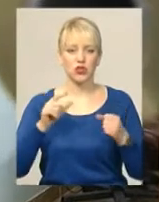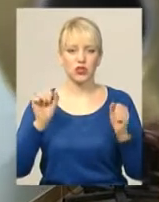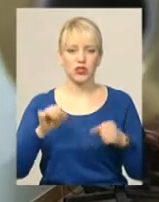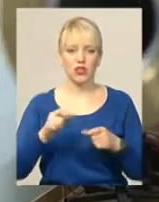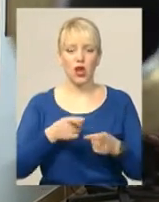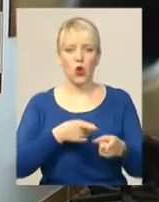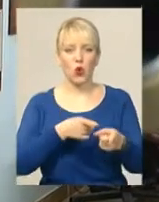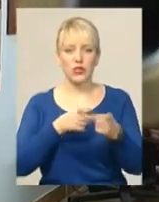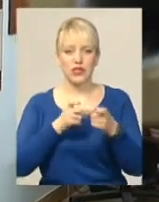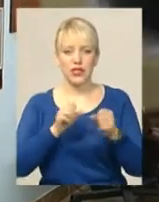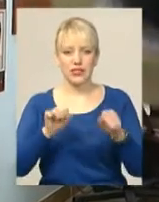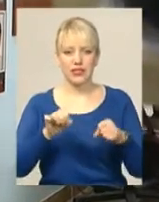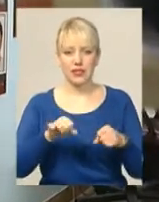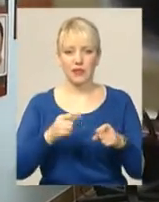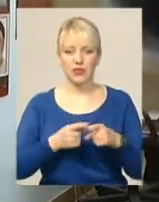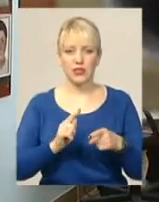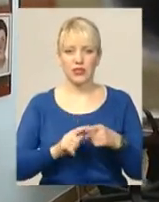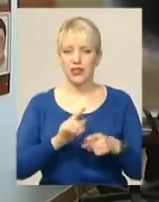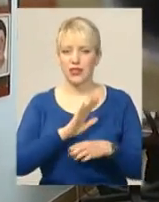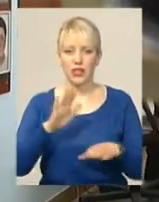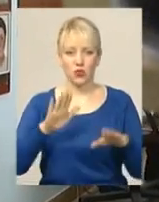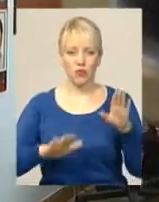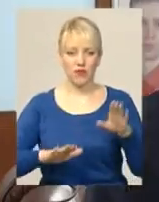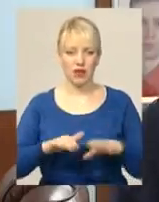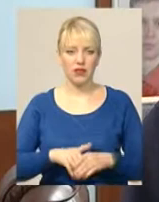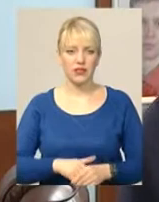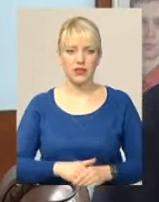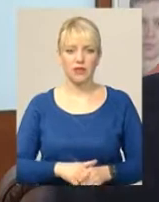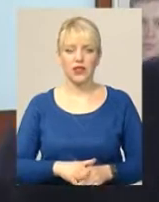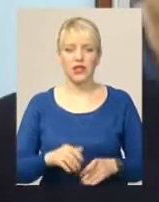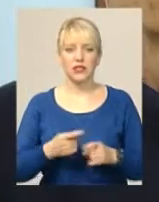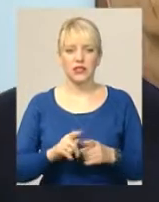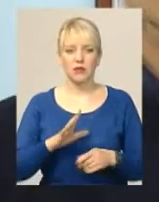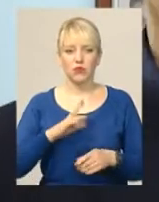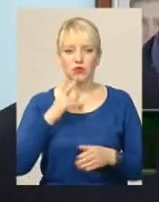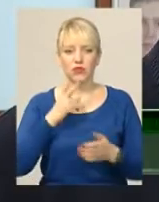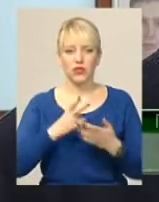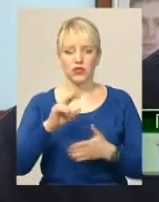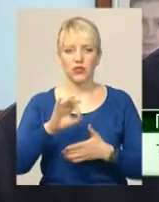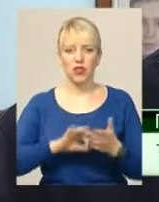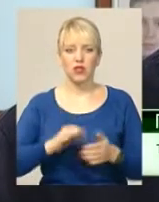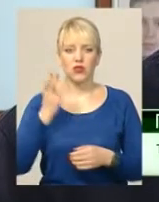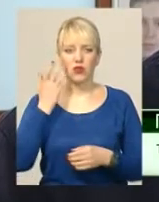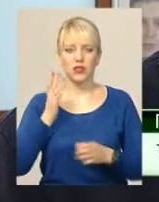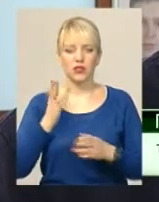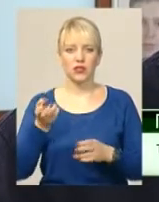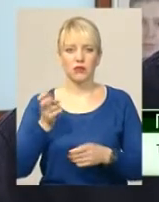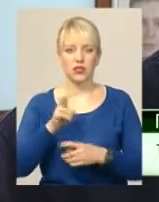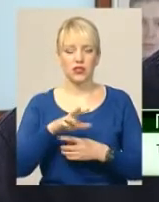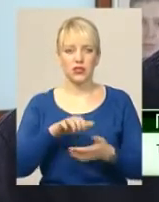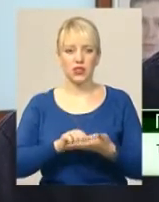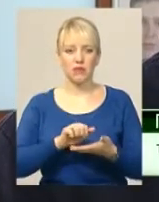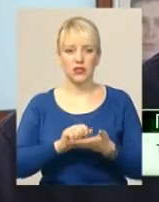здібностях Христини і Дениса, запевнив, тренер не сумнівається. Це було, в принципі, видно зразу, коли вони тільки до мене прийшли займатися,